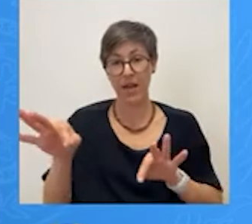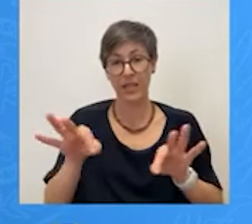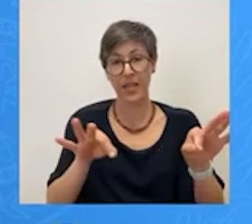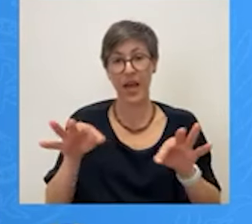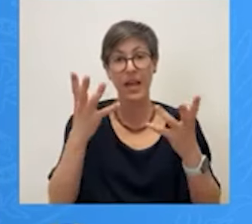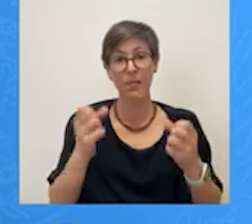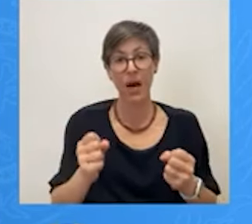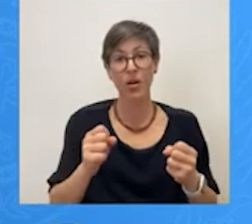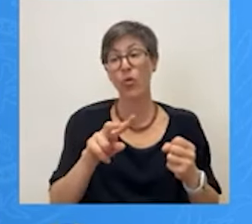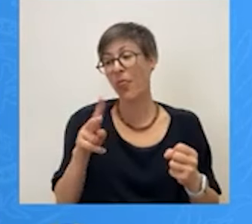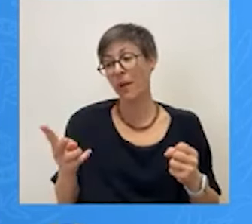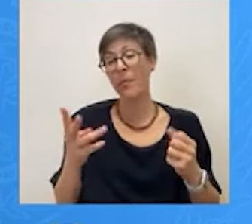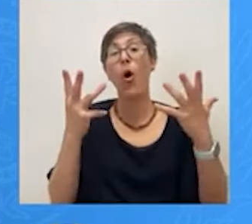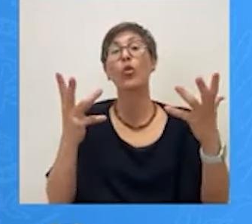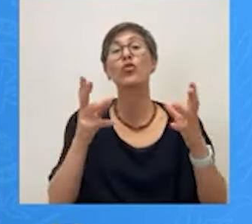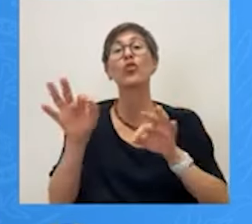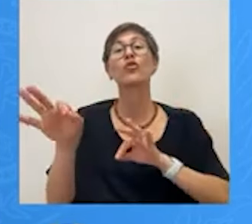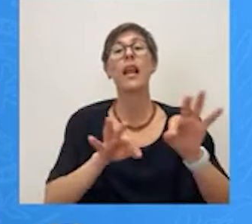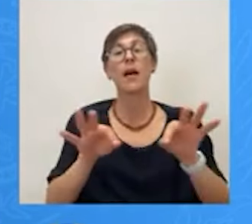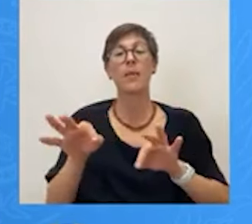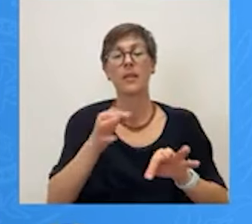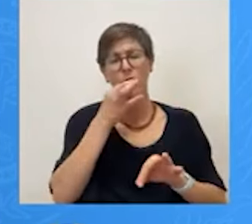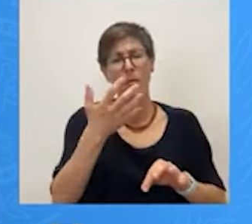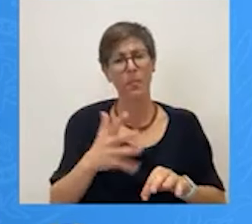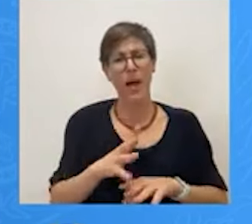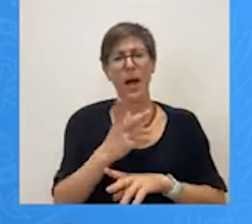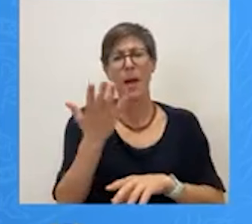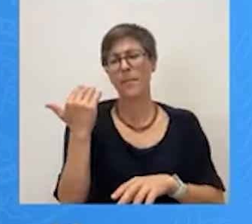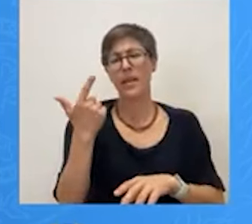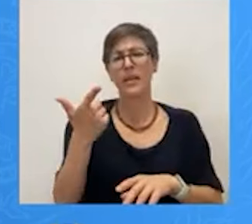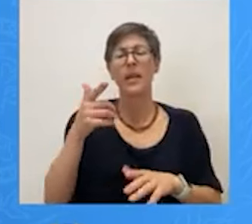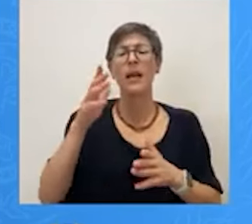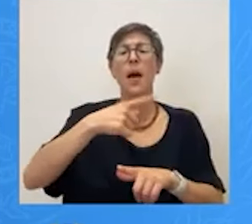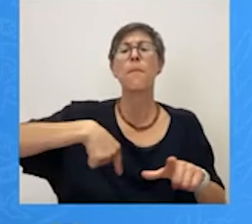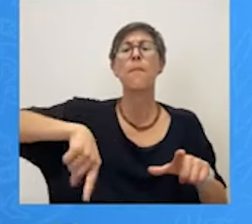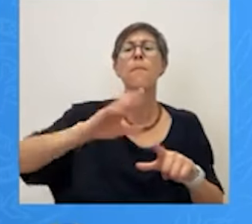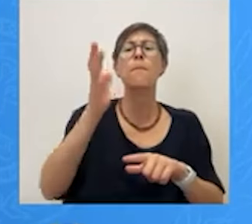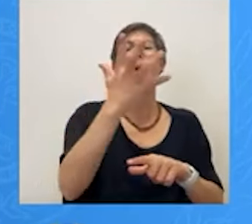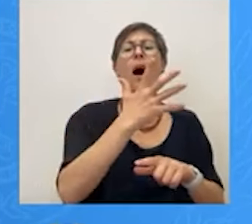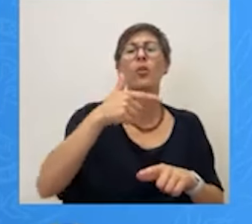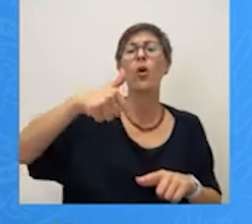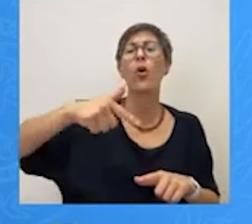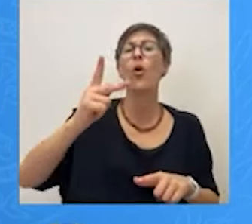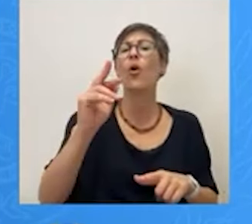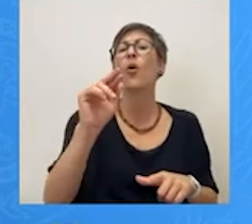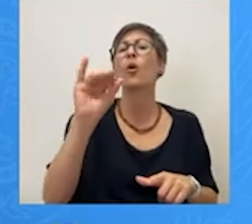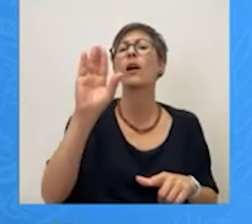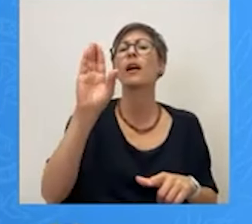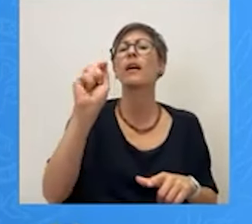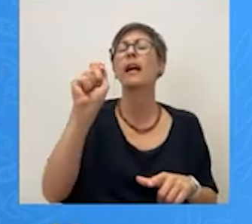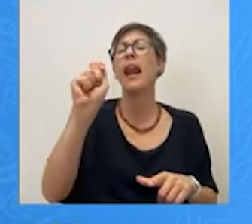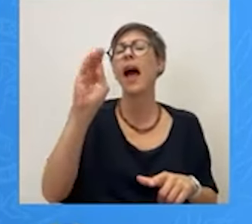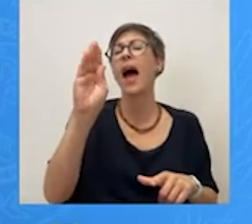στρέμματα Το είπα και πριν Το παρκάκι της Γκράβας Πάνω από τις αθλητικές εγκαταστάσεις Κάτω από το μικρό πευκόνα της Γκράβας